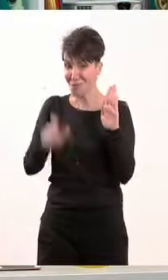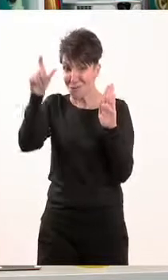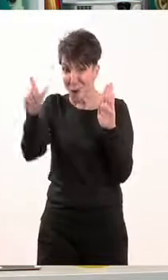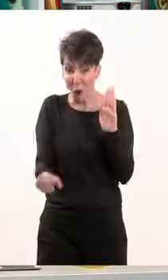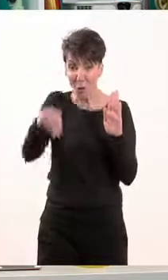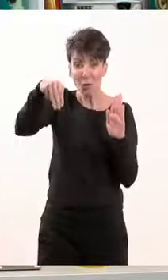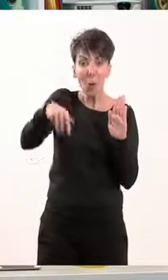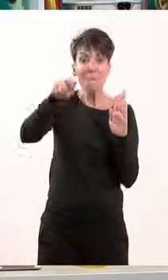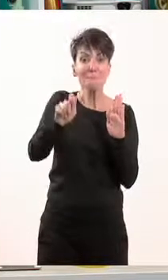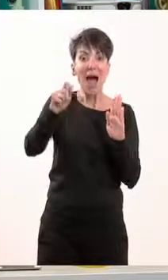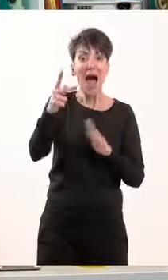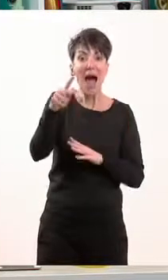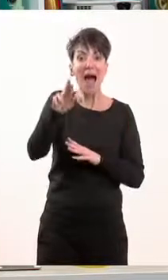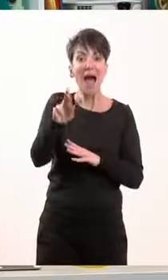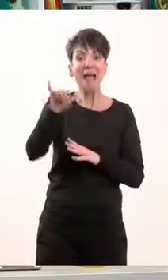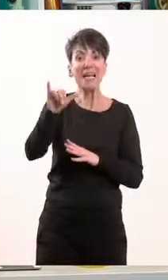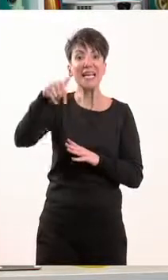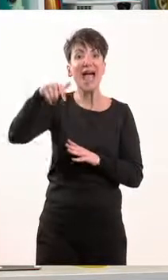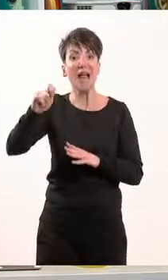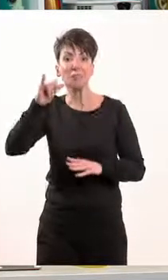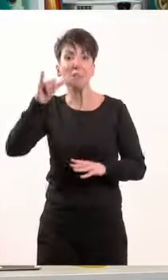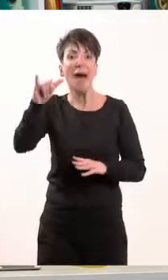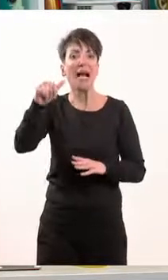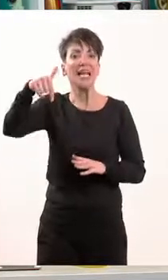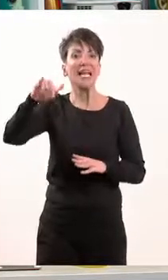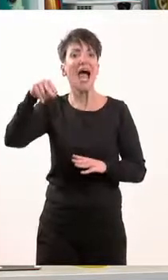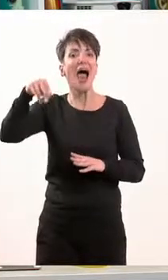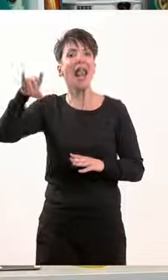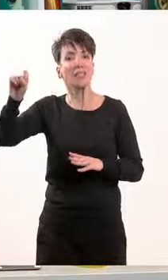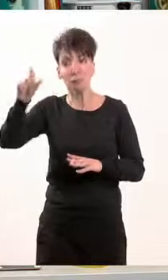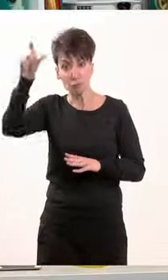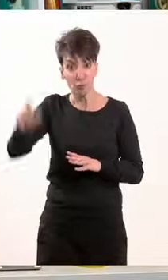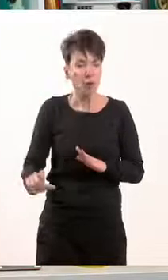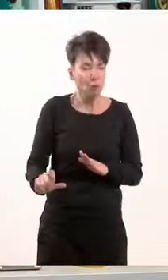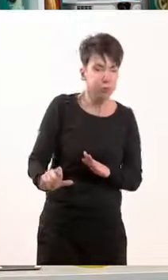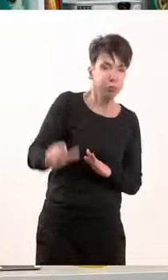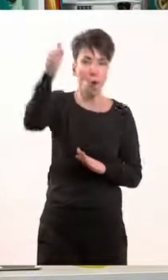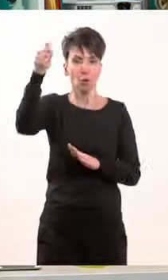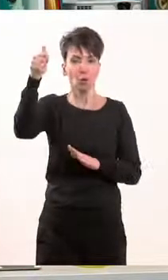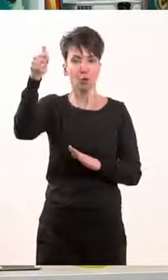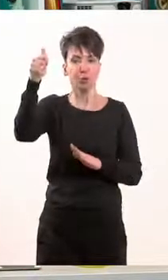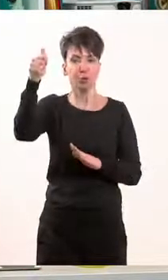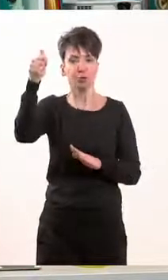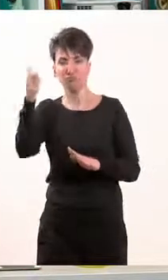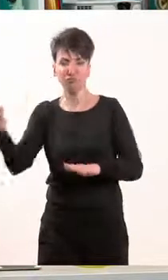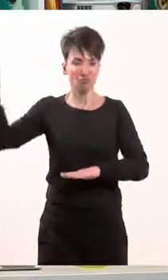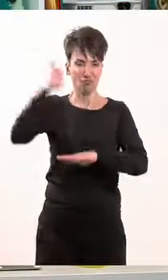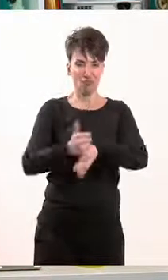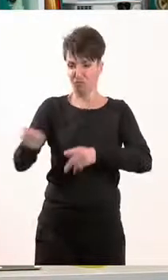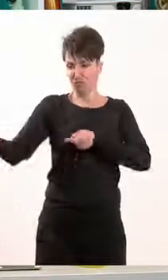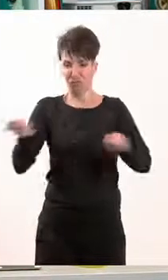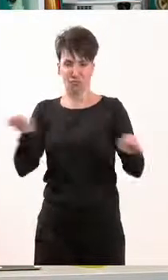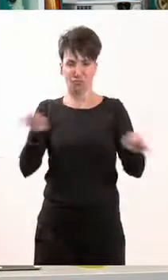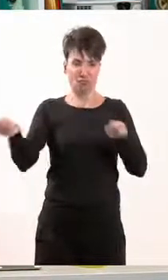στην Επανάσταση του λαού, σε αυτό το λαϊκό κίνημα, για ποιο πράγμα πρωτοστάτησε και